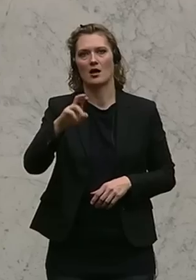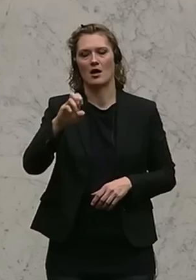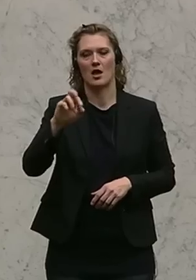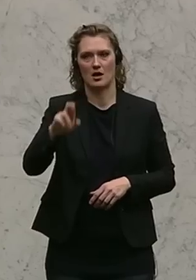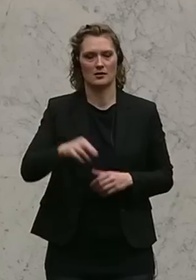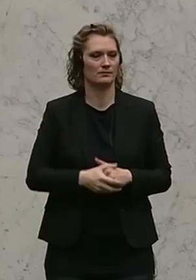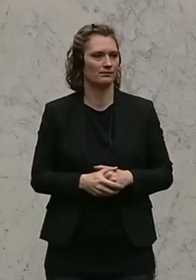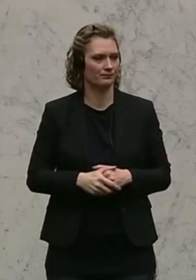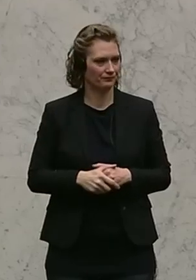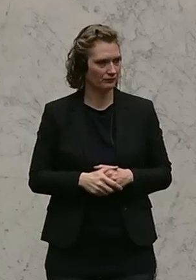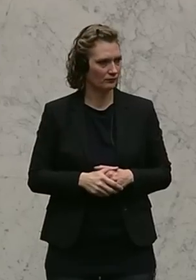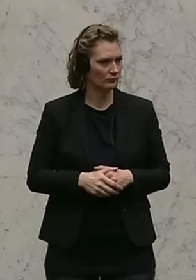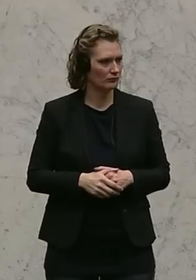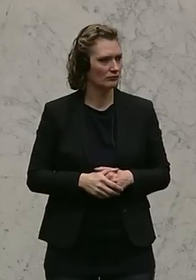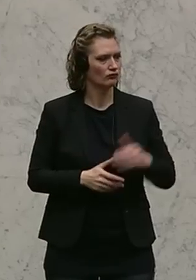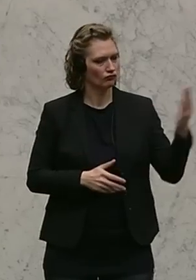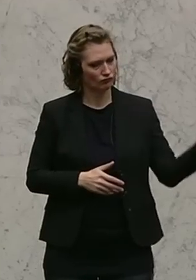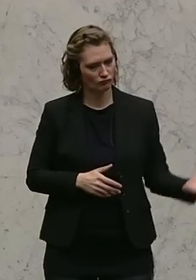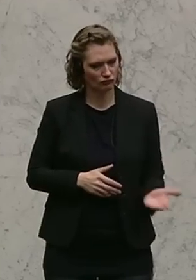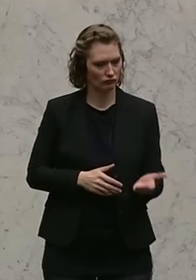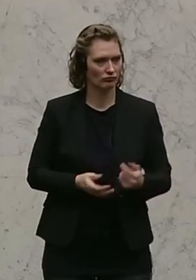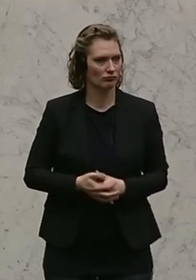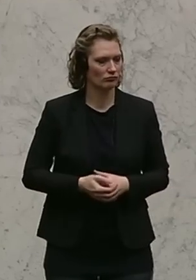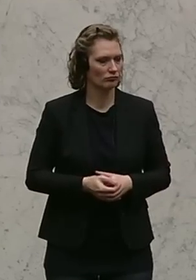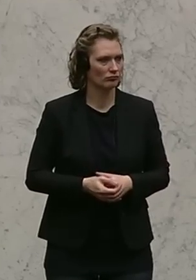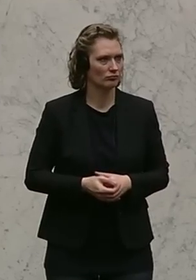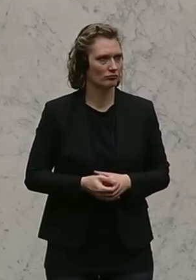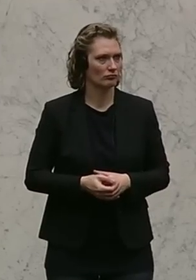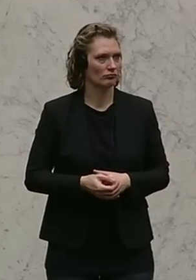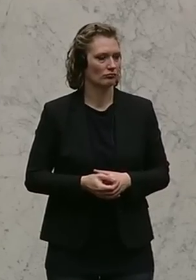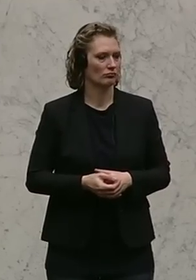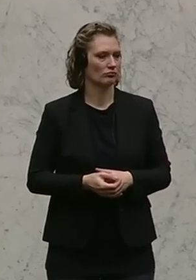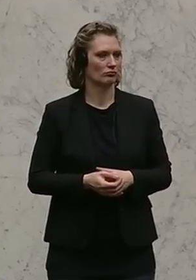Kärntner ist von der FPÖ Erwin Angerer.